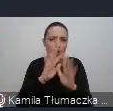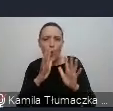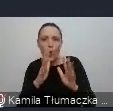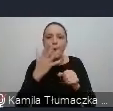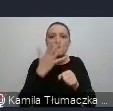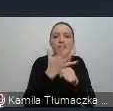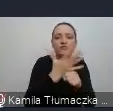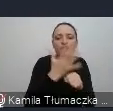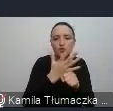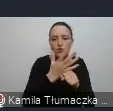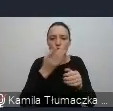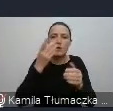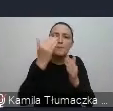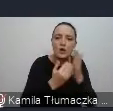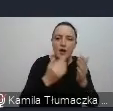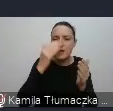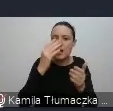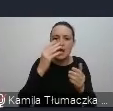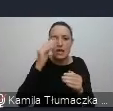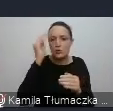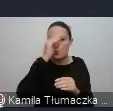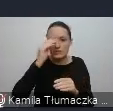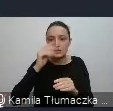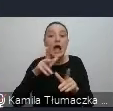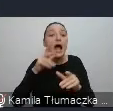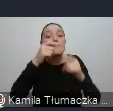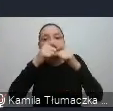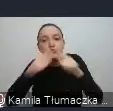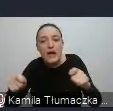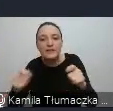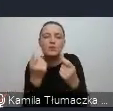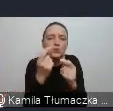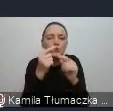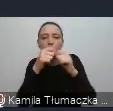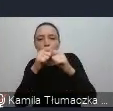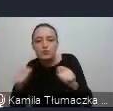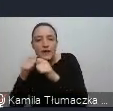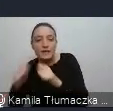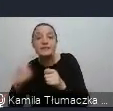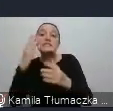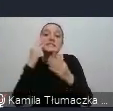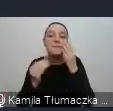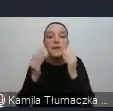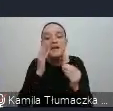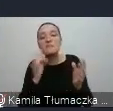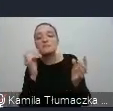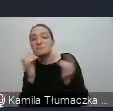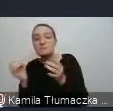Programy są przeglatane krótkimi przerwami, podczas których dzieci bawią się, grają, same lub w grupie.